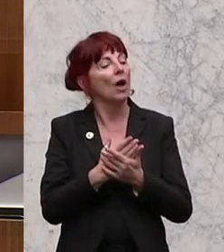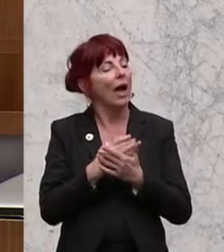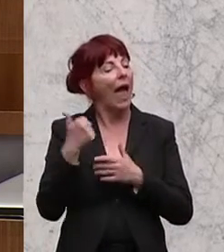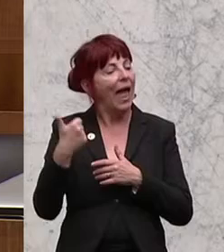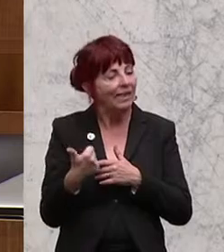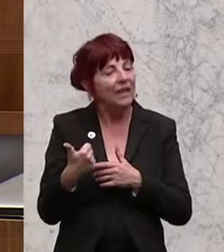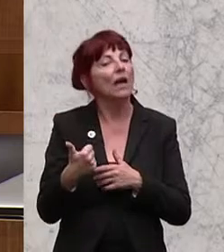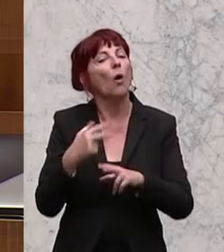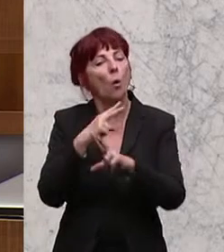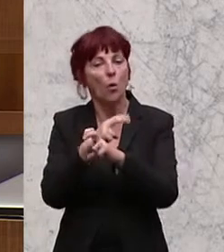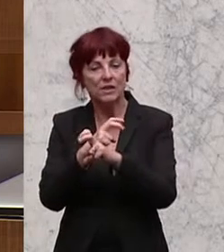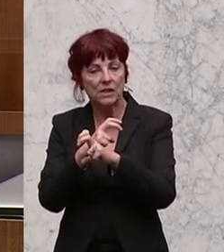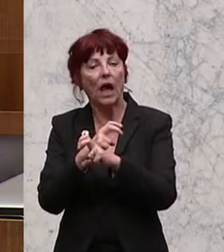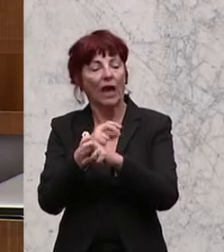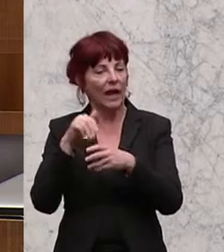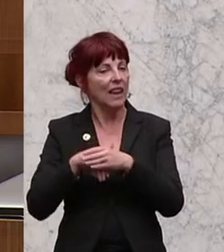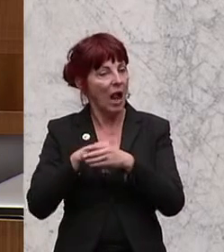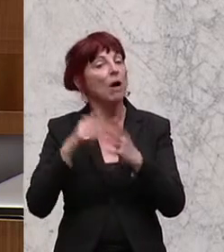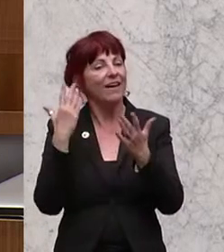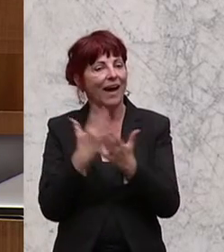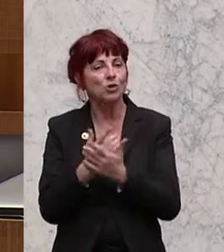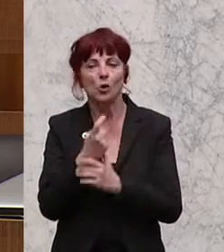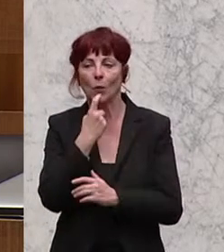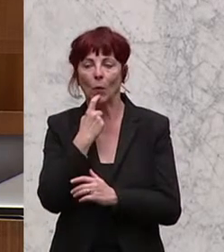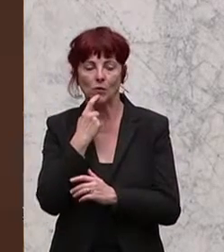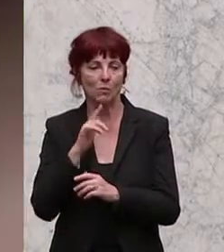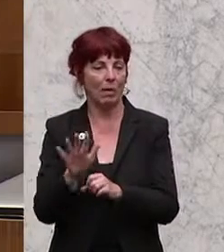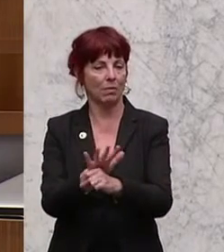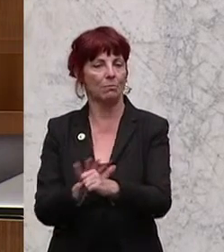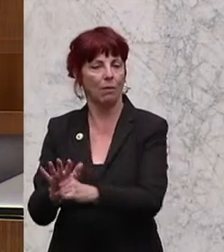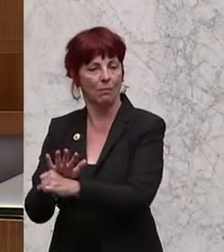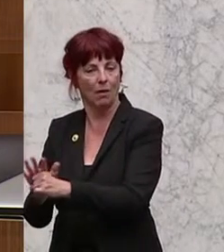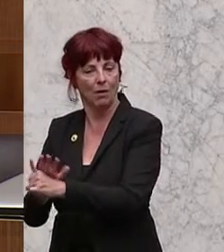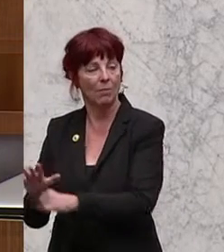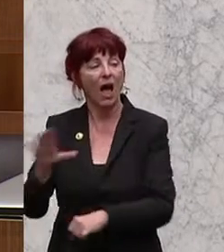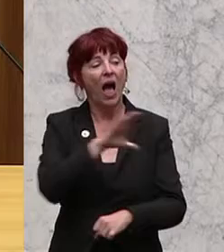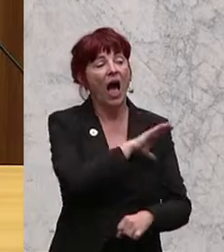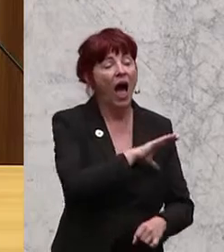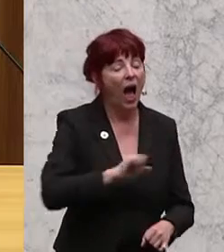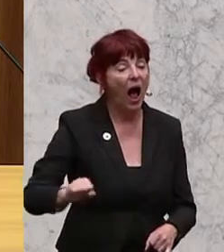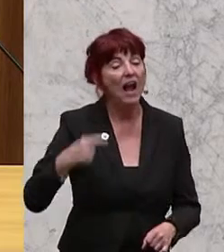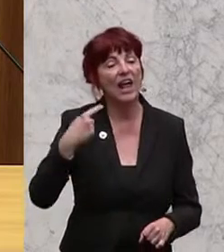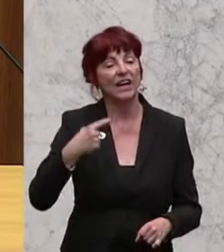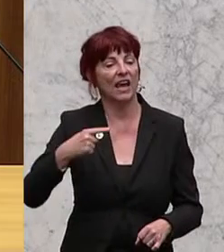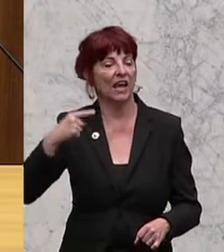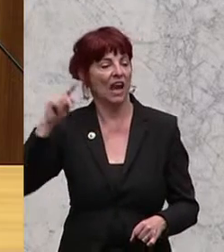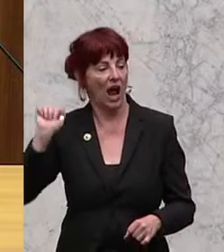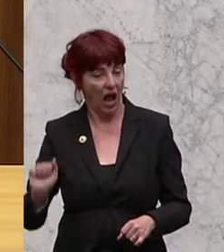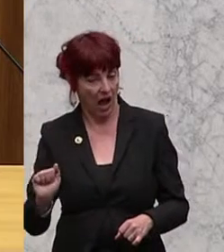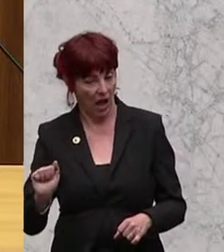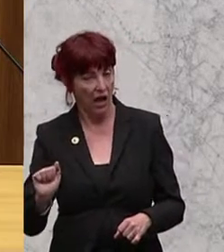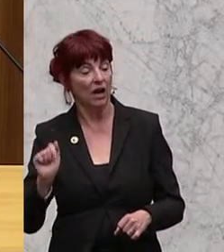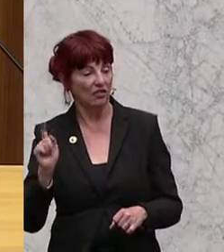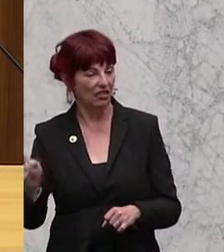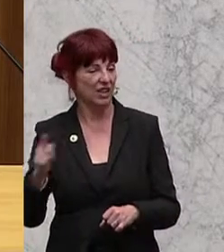durchaus probieren können. Aber statt, dass wir die gesamten Gütersiegel, die mit GGA gekennzeichnet sind, in Verruf bringen, sollten wir uns